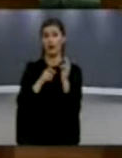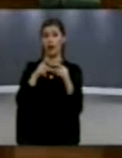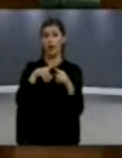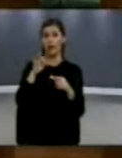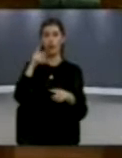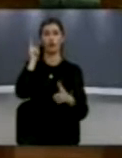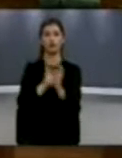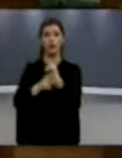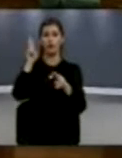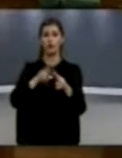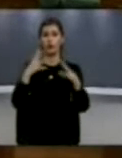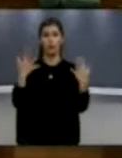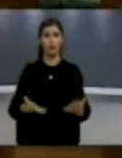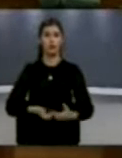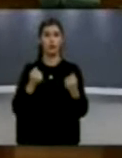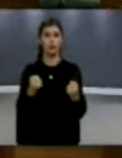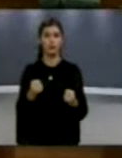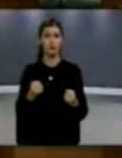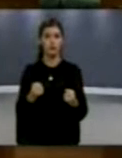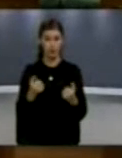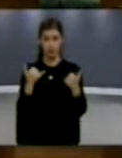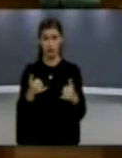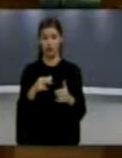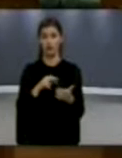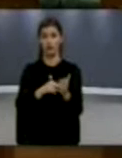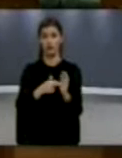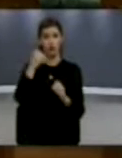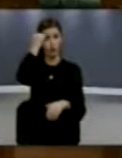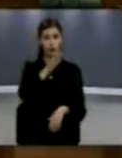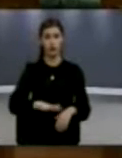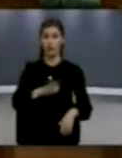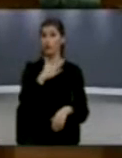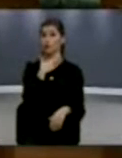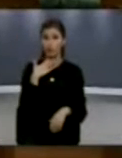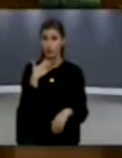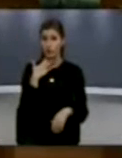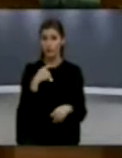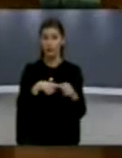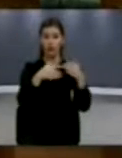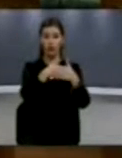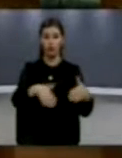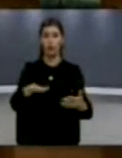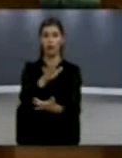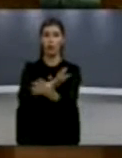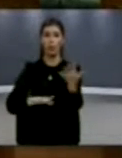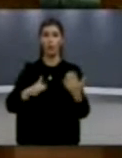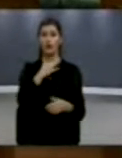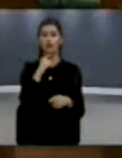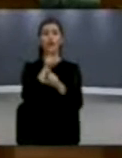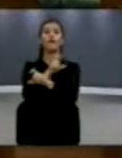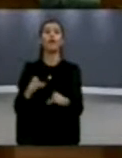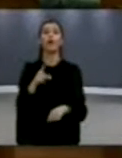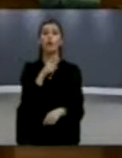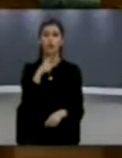e sërbis për Kosovë. Sot, anë e këndë Kosovës kemi problemi kufitare që rënjët e tyre i kanë nukumanovën e nëndë qërshorit 1999.